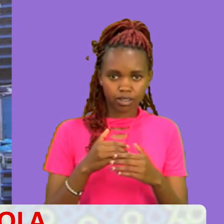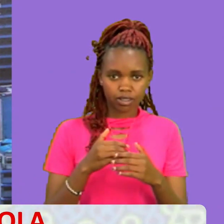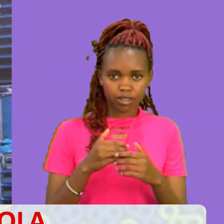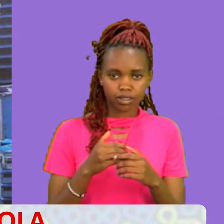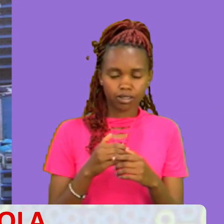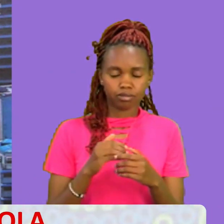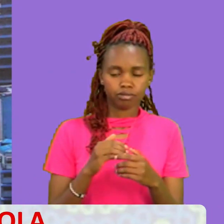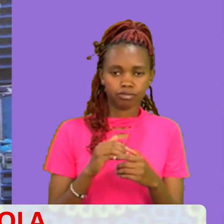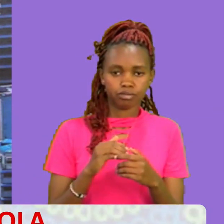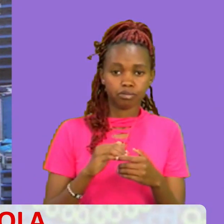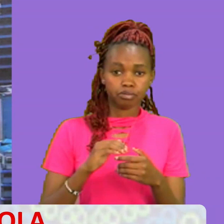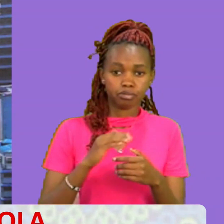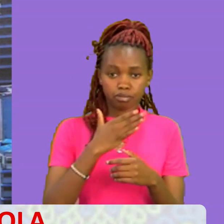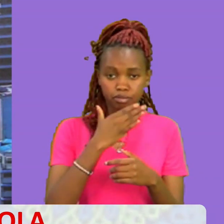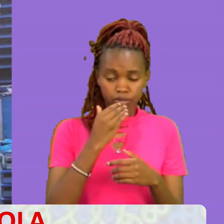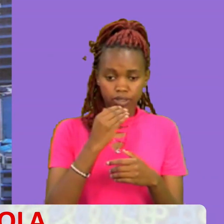Umefika